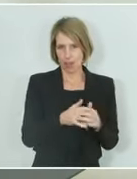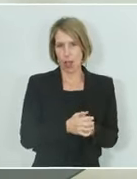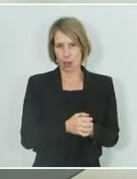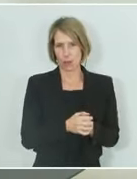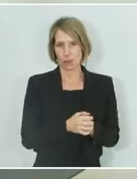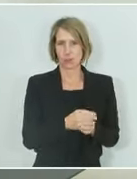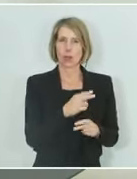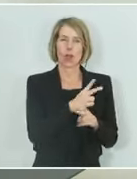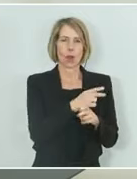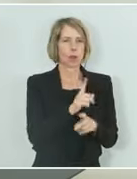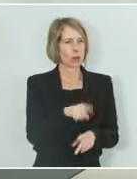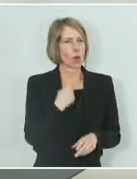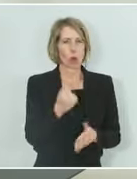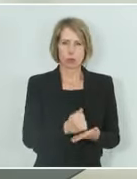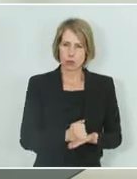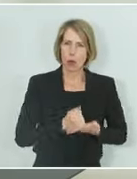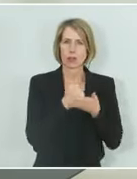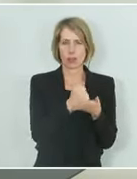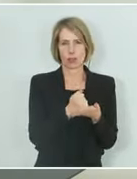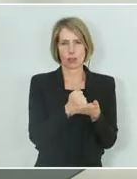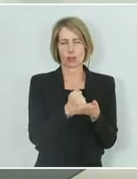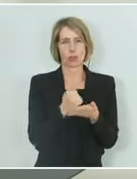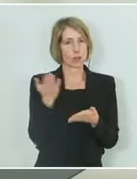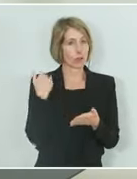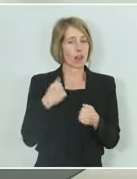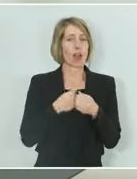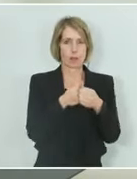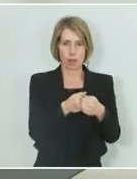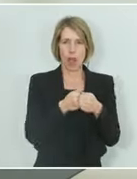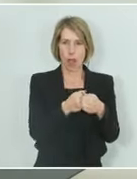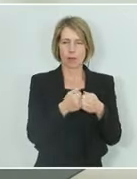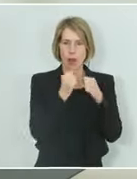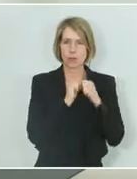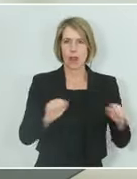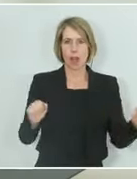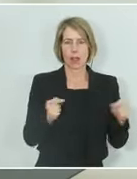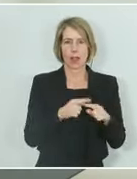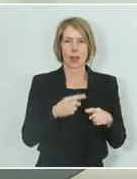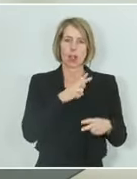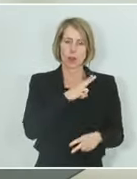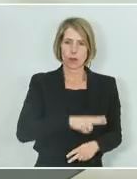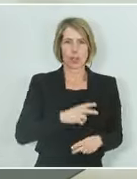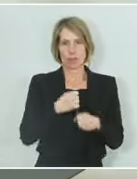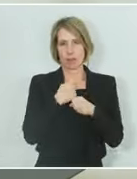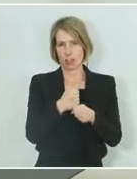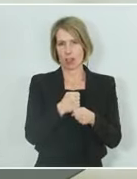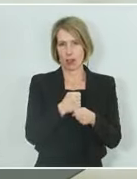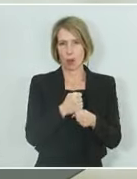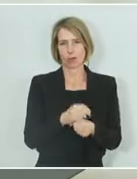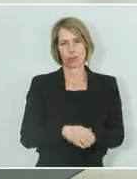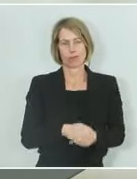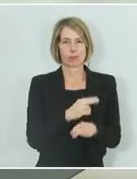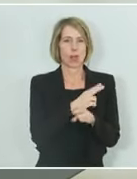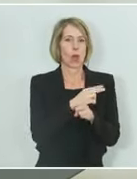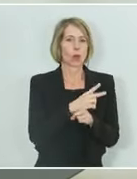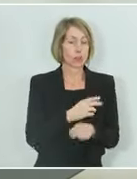unterstützt im Kampf um Freiheit und Friedenssicherung. Österreichische Soldaten haben